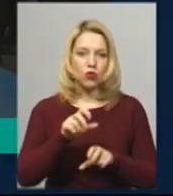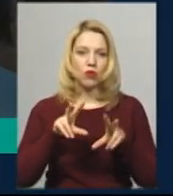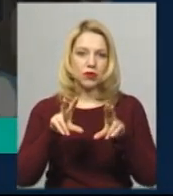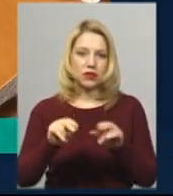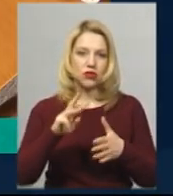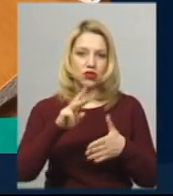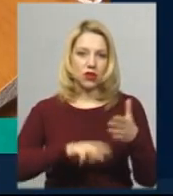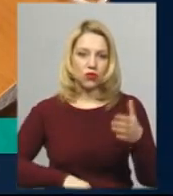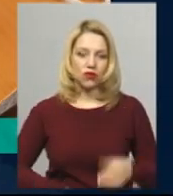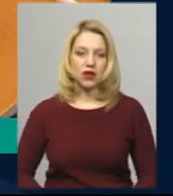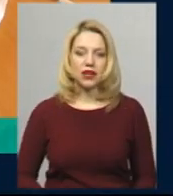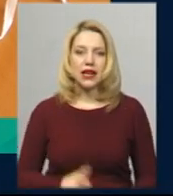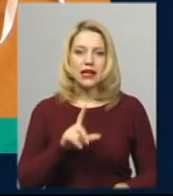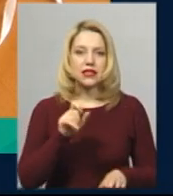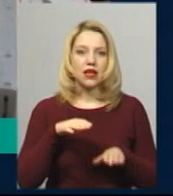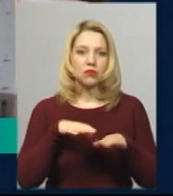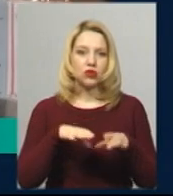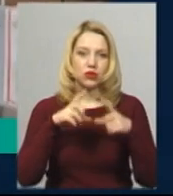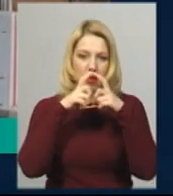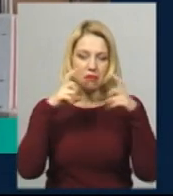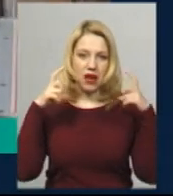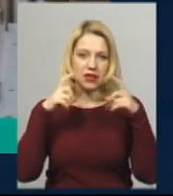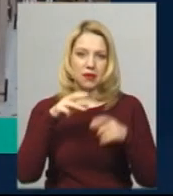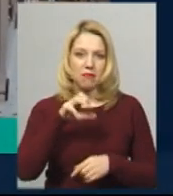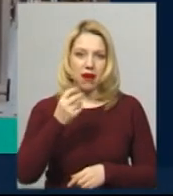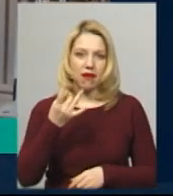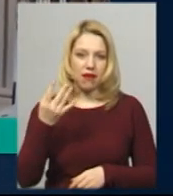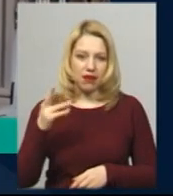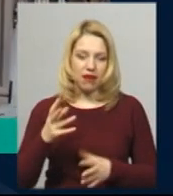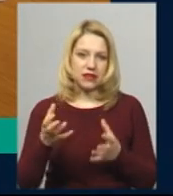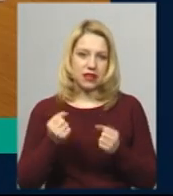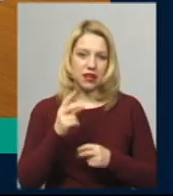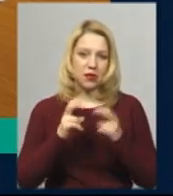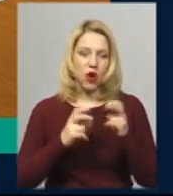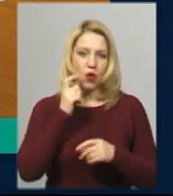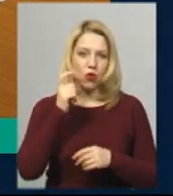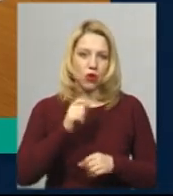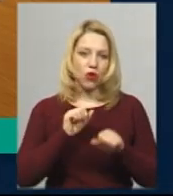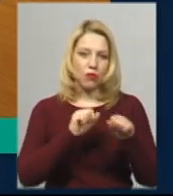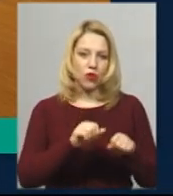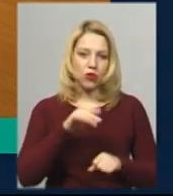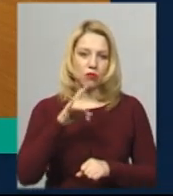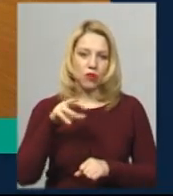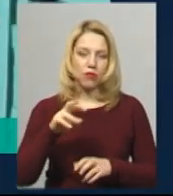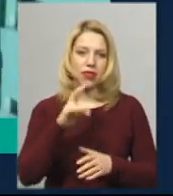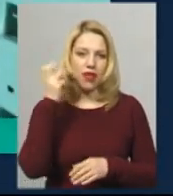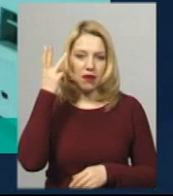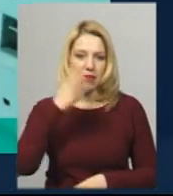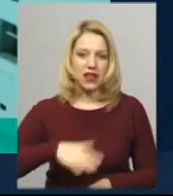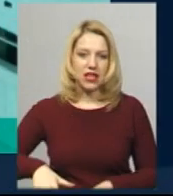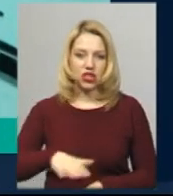штрафувати. За пошиття марливих масок взялися на підприємстві «Укроборонпрому», що розташовується на Хмельниччині.